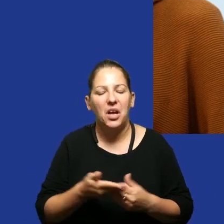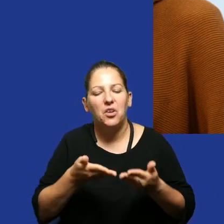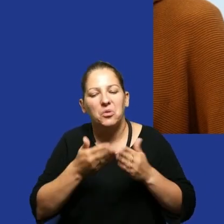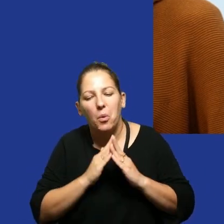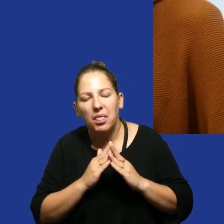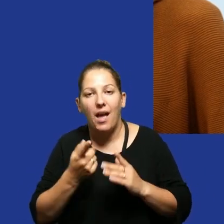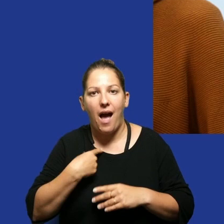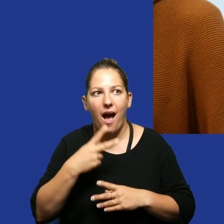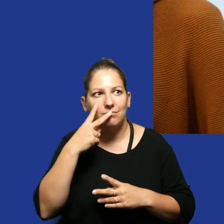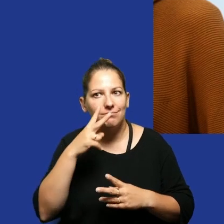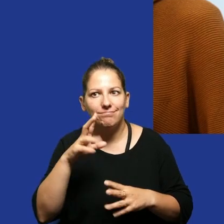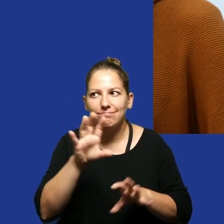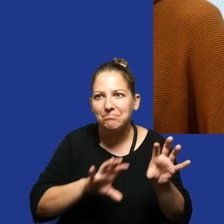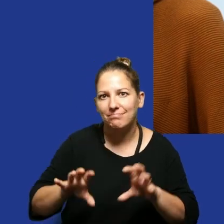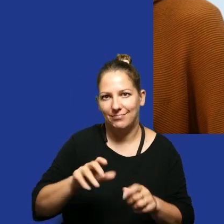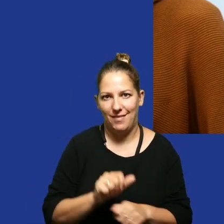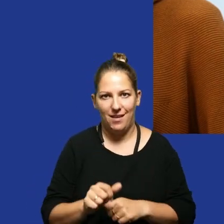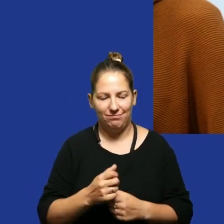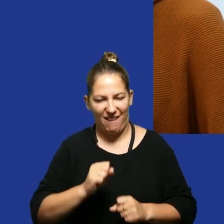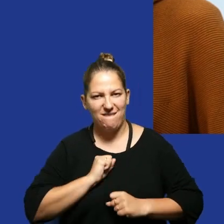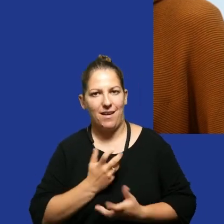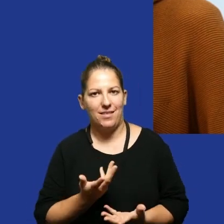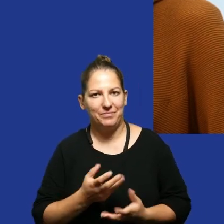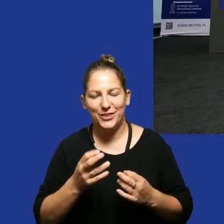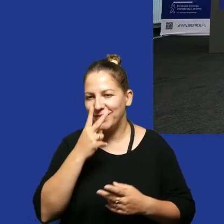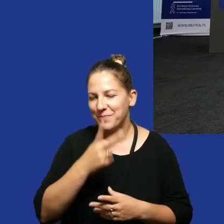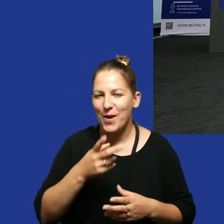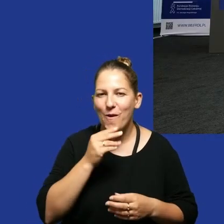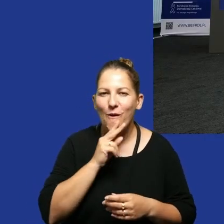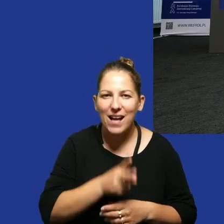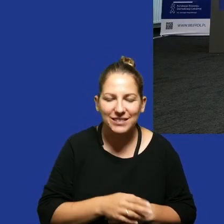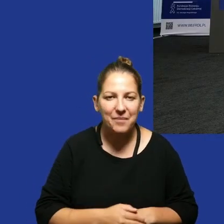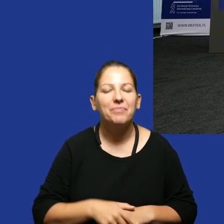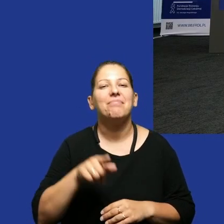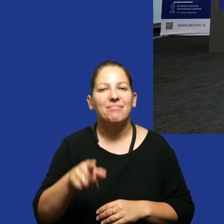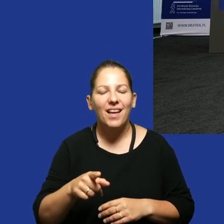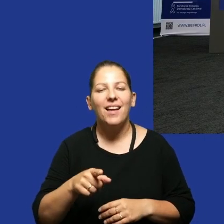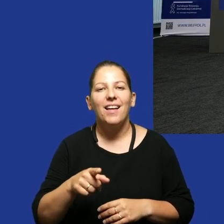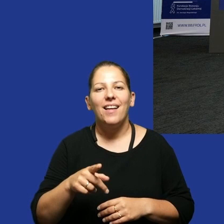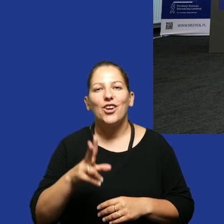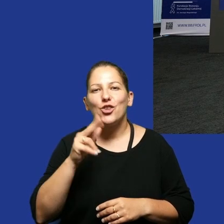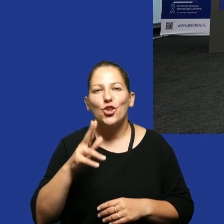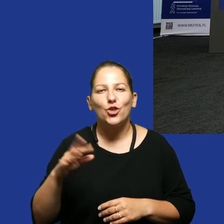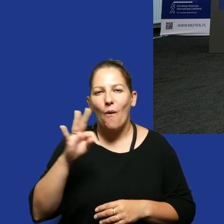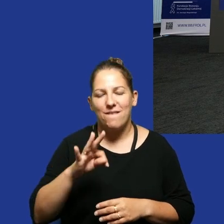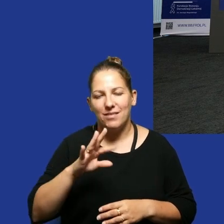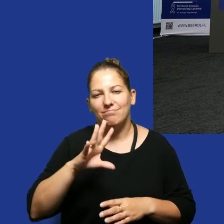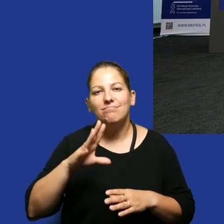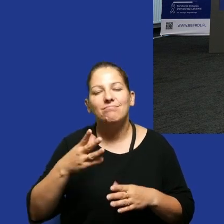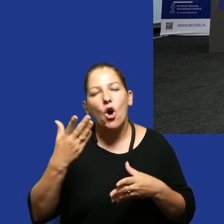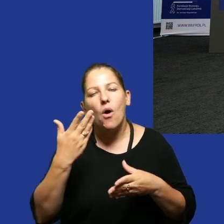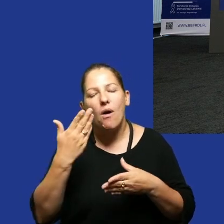a spojrzenie na siebie jest fajne i do zobaczenia na kolacji Krzysztof Uzdania konkluzji Pan